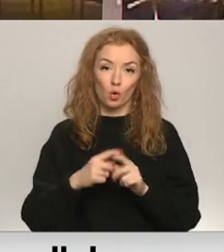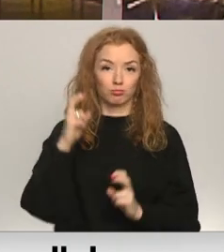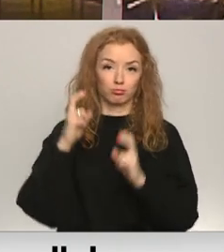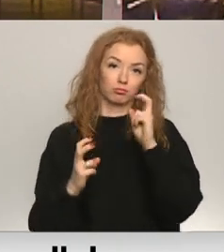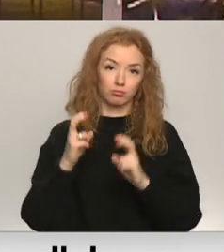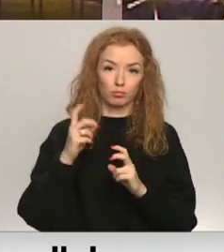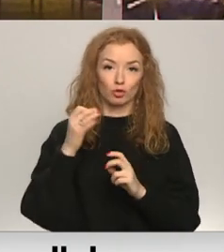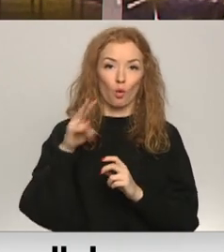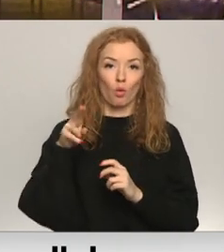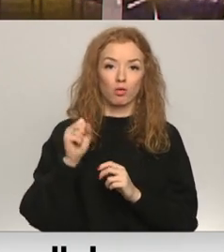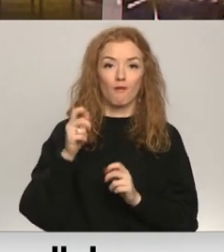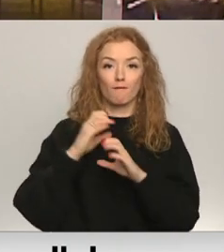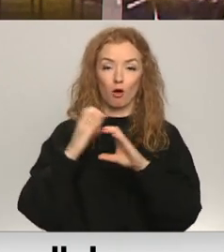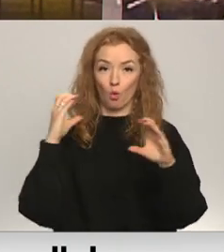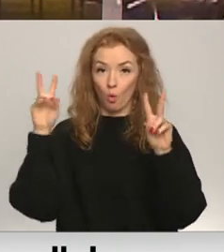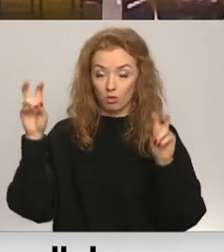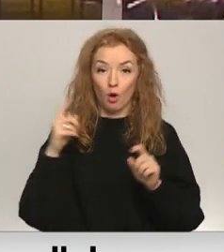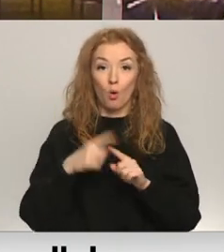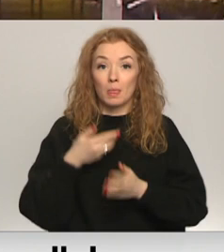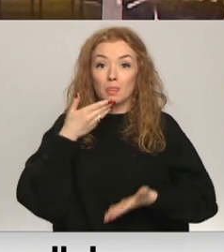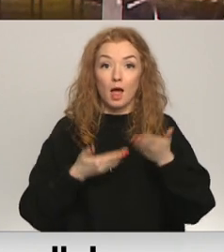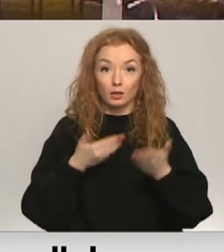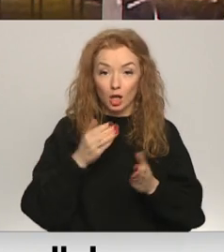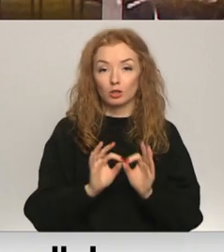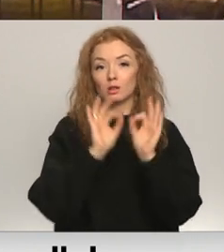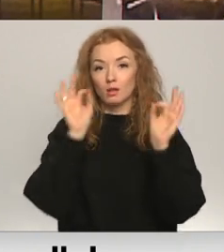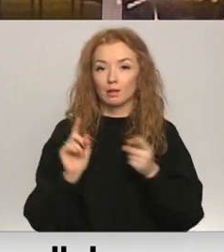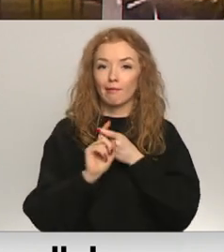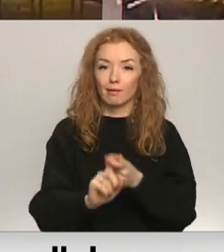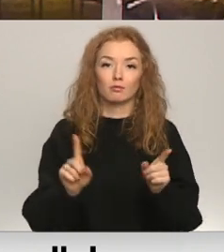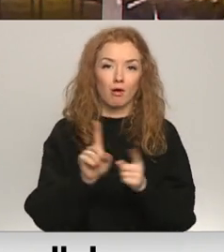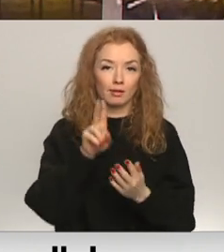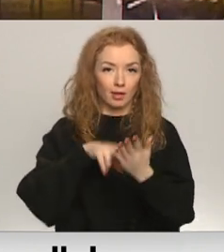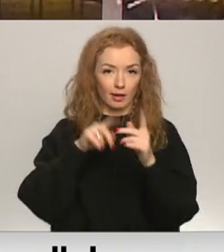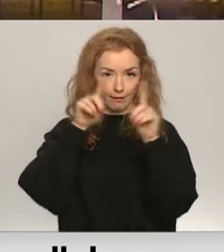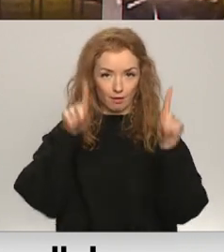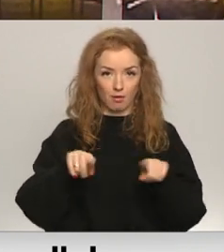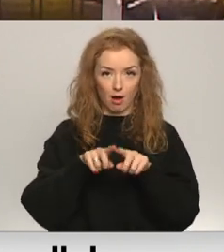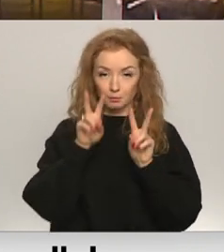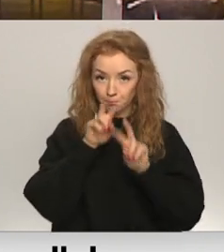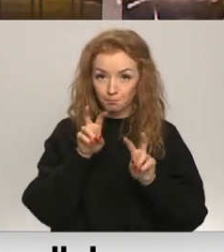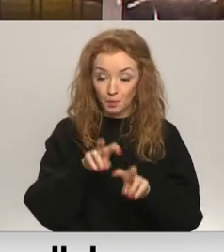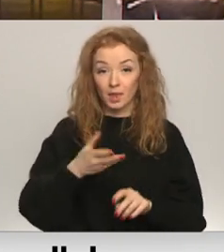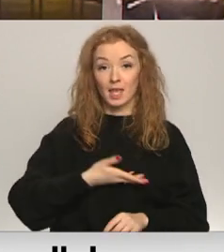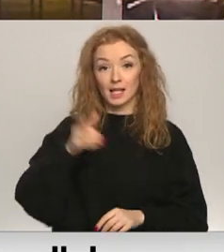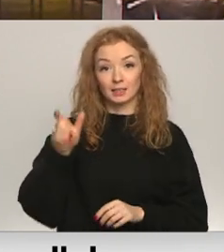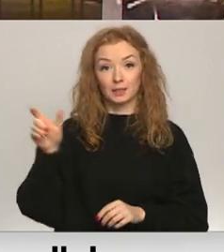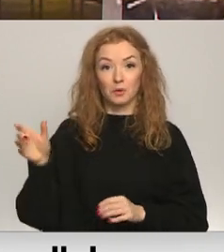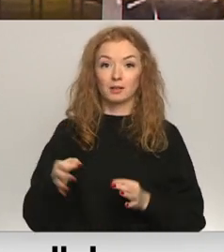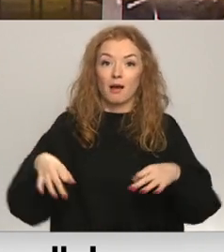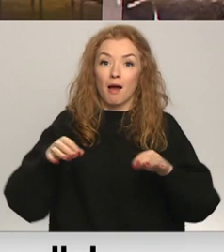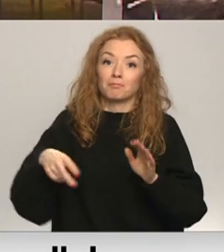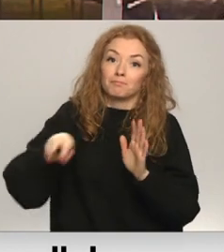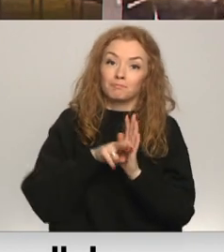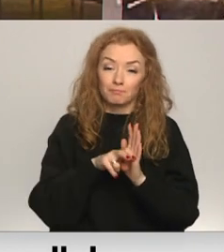vagonka. Līdz ar testēšanu sāksies arī jauno vilcienu sertifikācija. Savukārt, iedzīvotāji tos varēs izmēģināt tuvāk